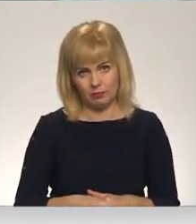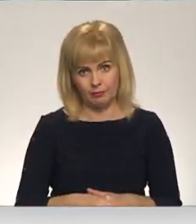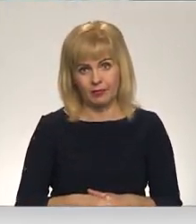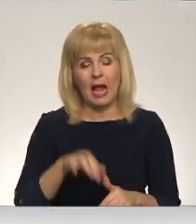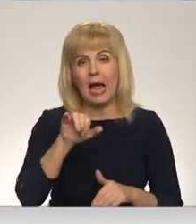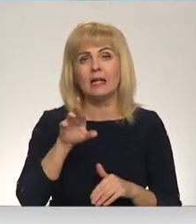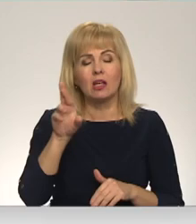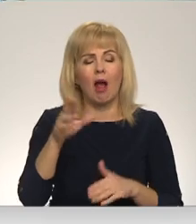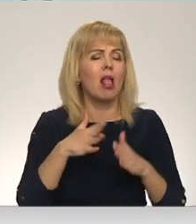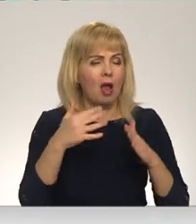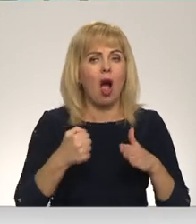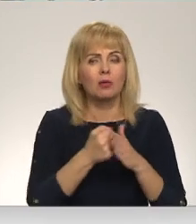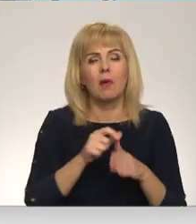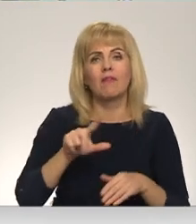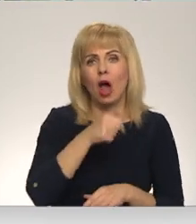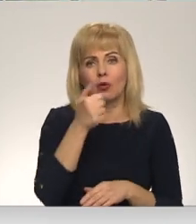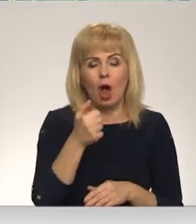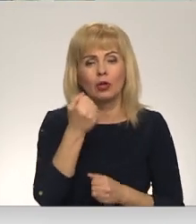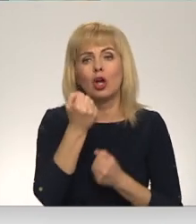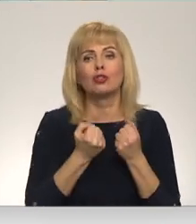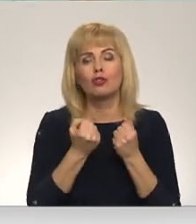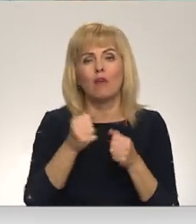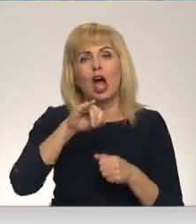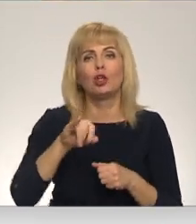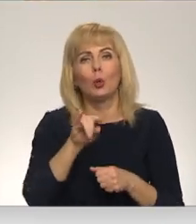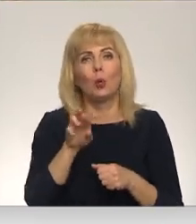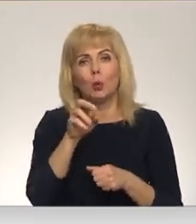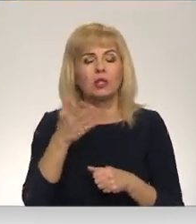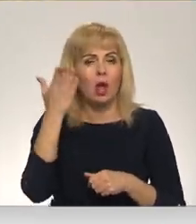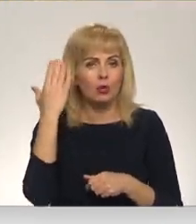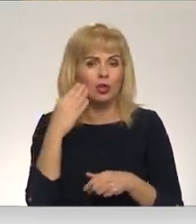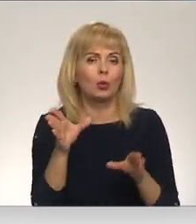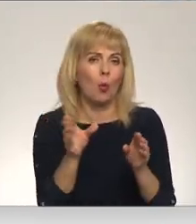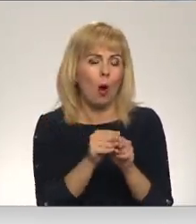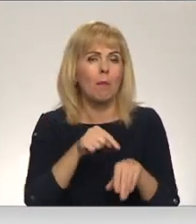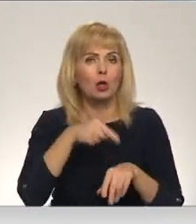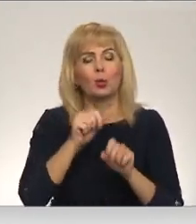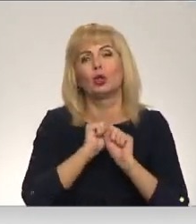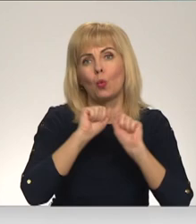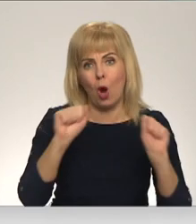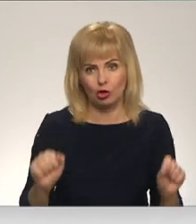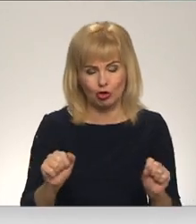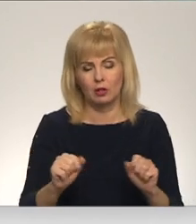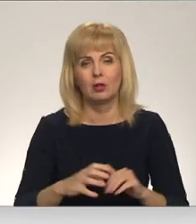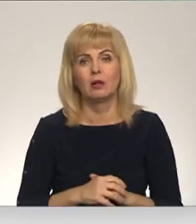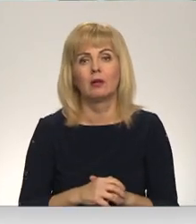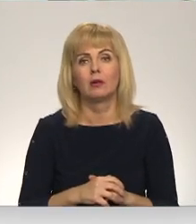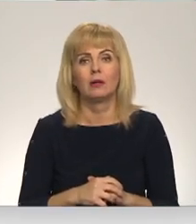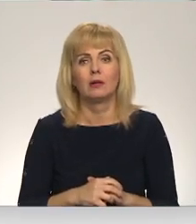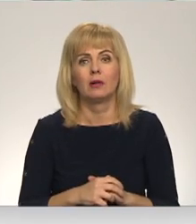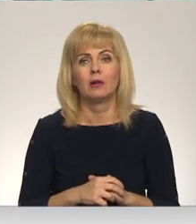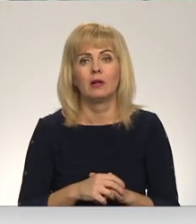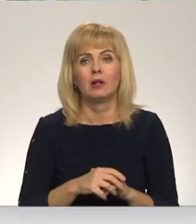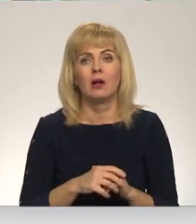Irēnas lielais atbalsts jau vairākus gadus ir šoferis jūris. Ar viņu ceļa Irēna jūtoties droši. Labu